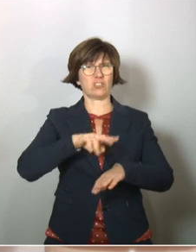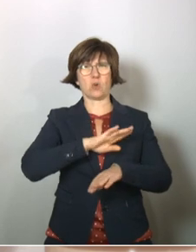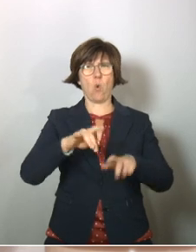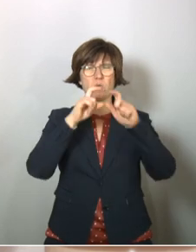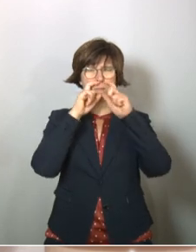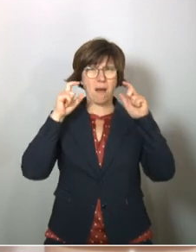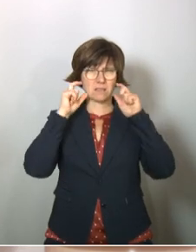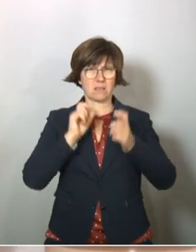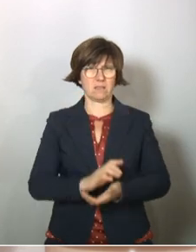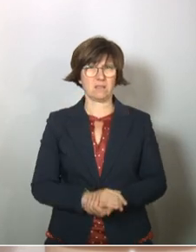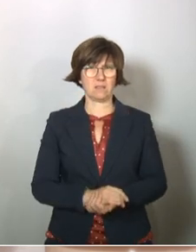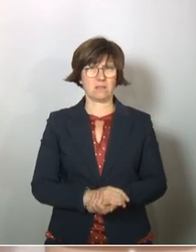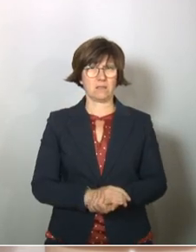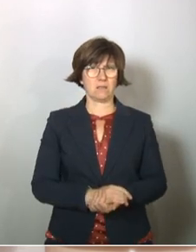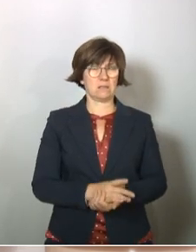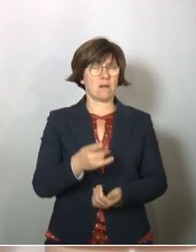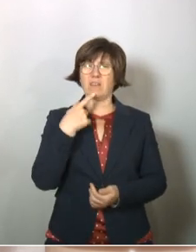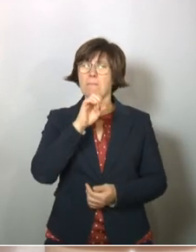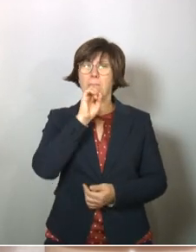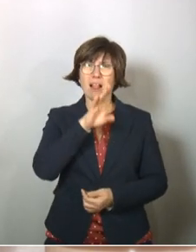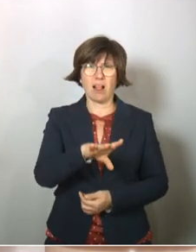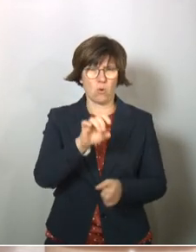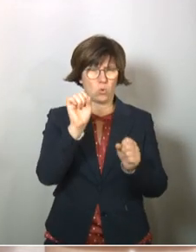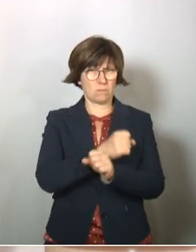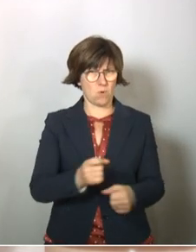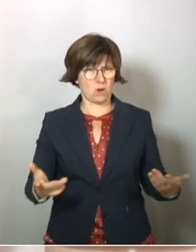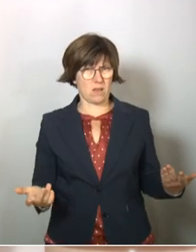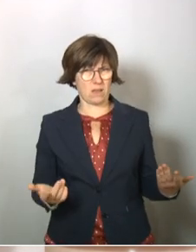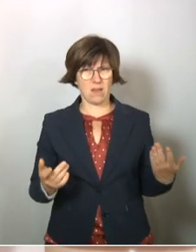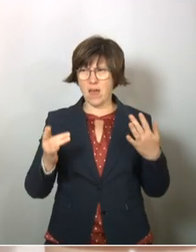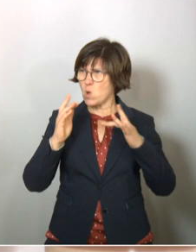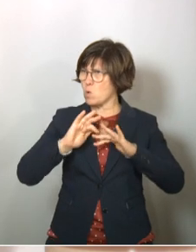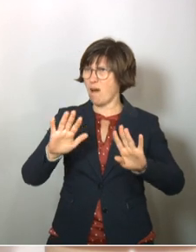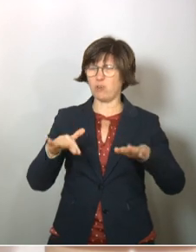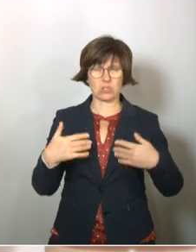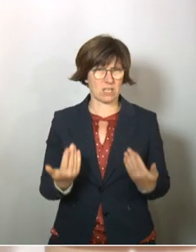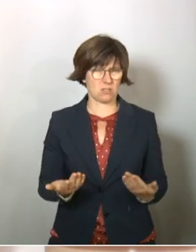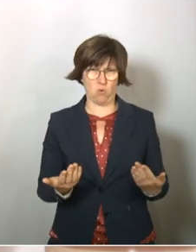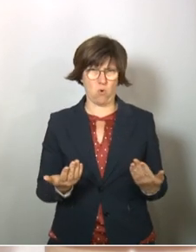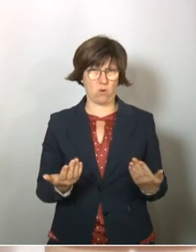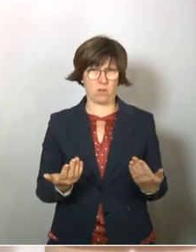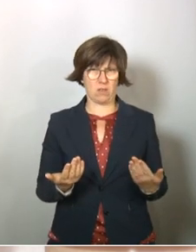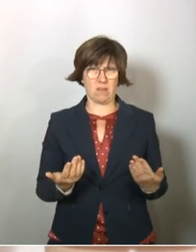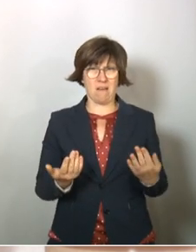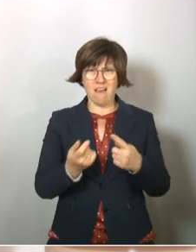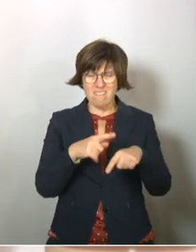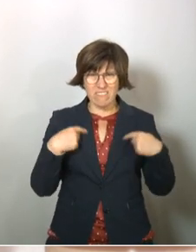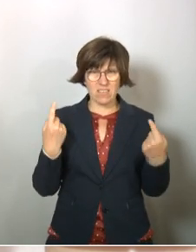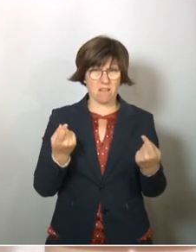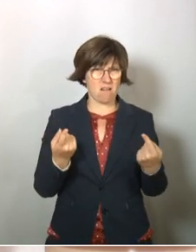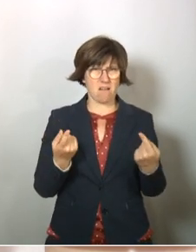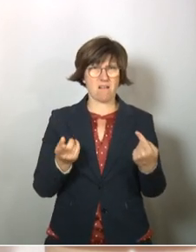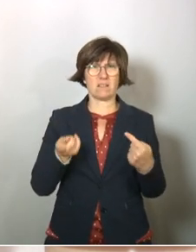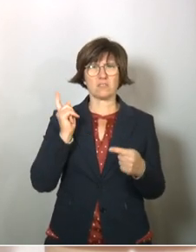Gesichtsmaske. Das ist Denunziantentum. Das ist nicht schön. Es ist überflüssig. Und wir alle sollten